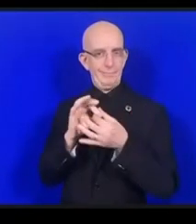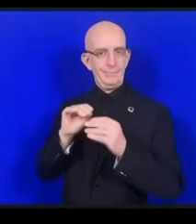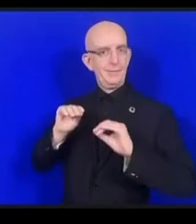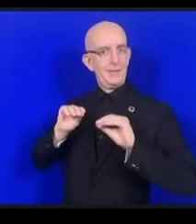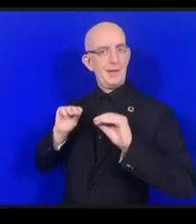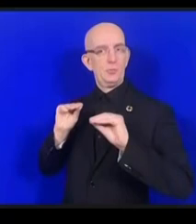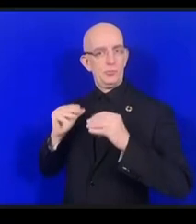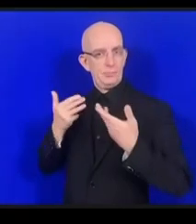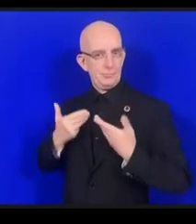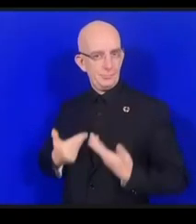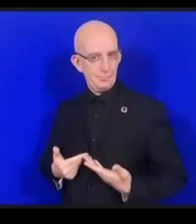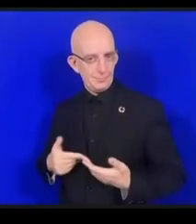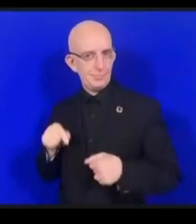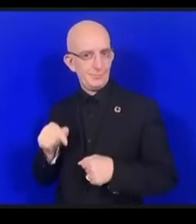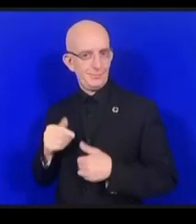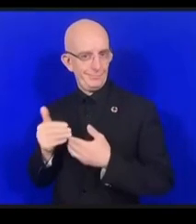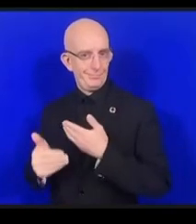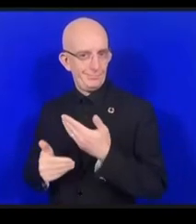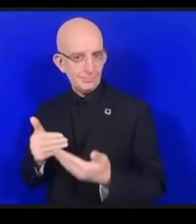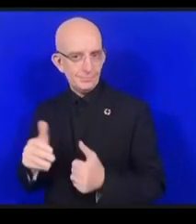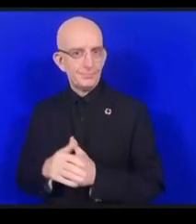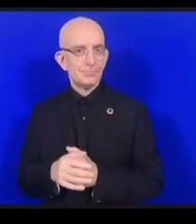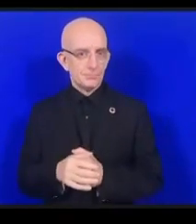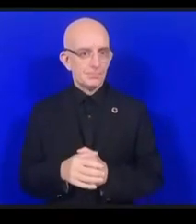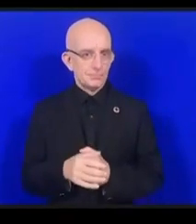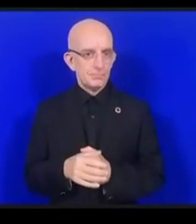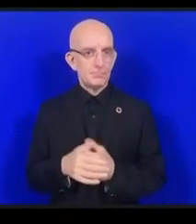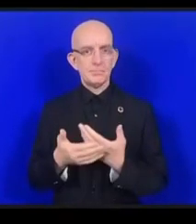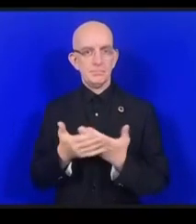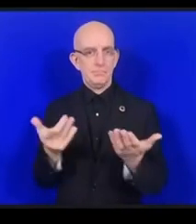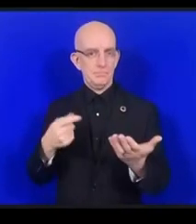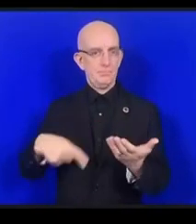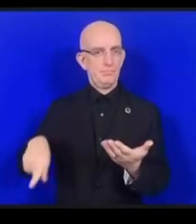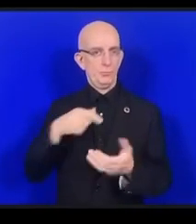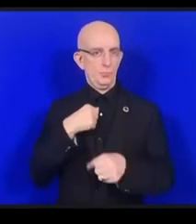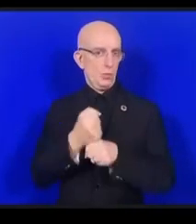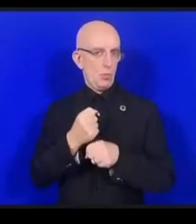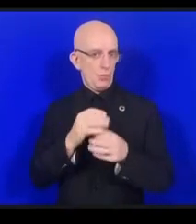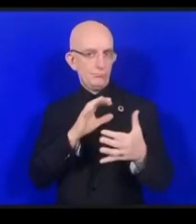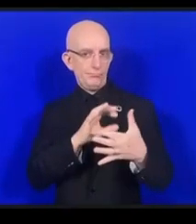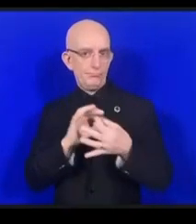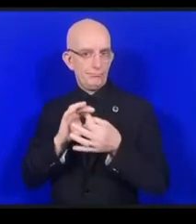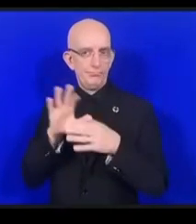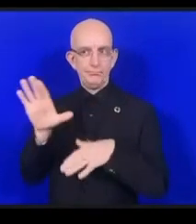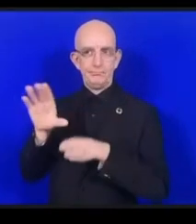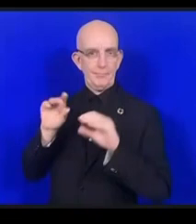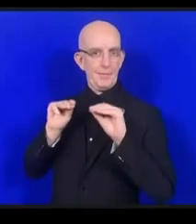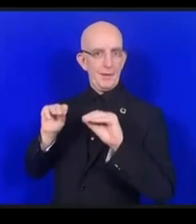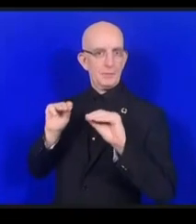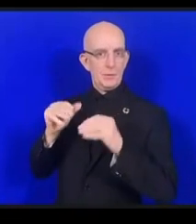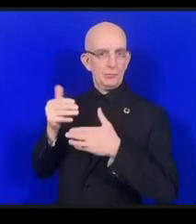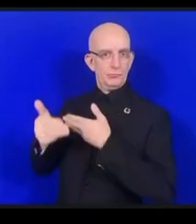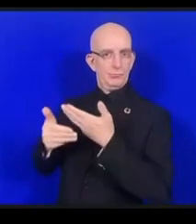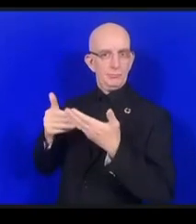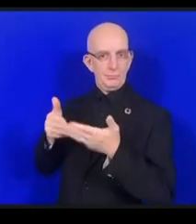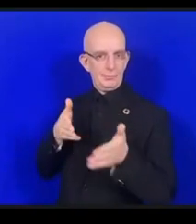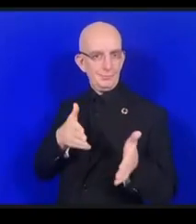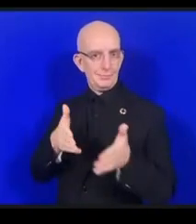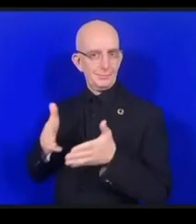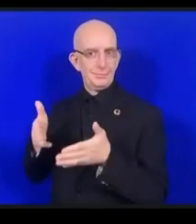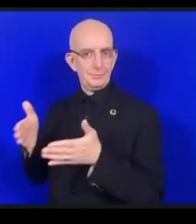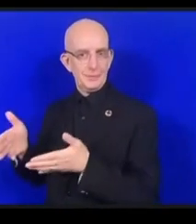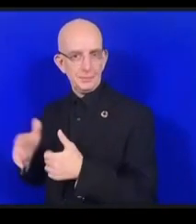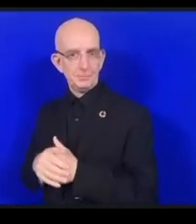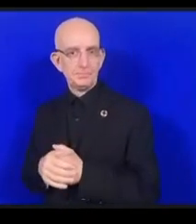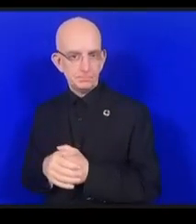les systèmes d'éducation nous avons une faculté qui offre des ressources ouvertes éducatives pour assurer